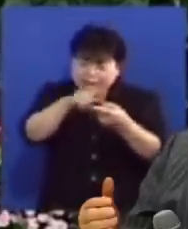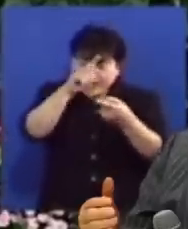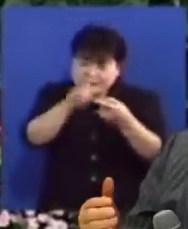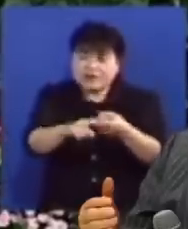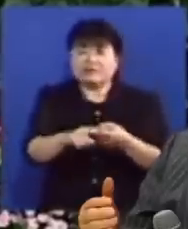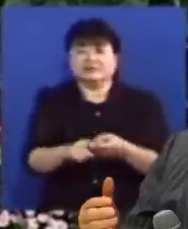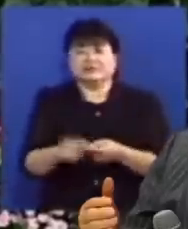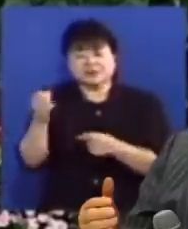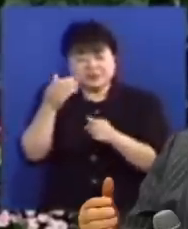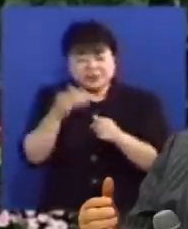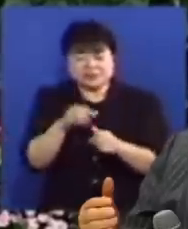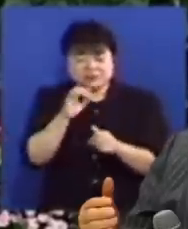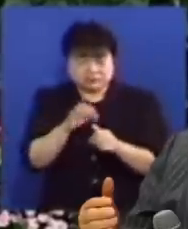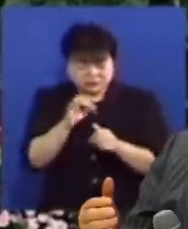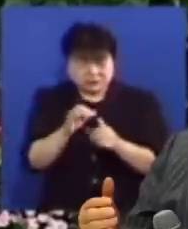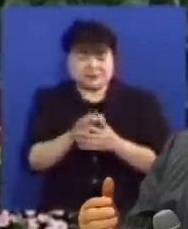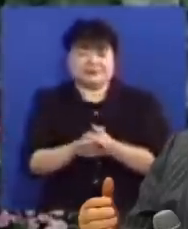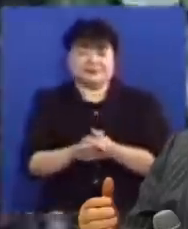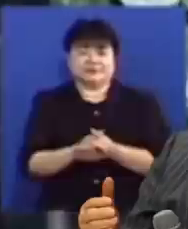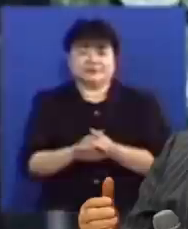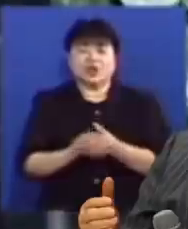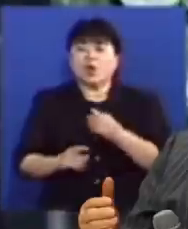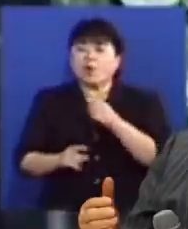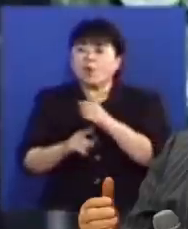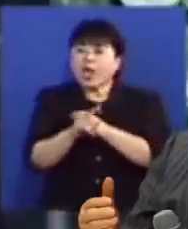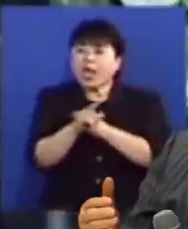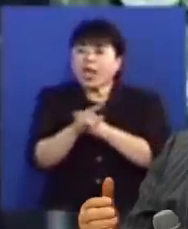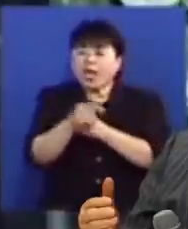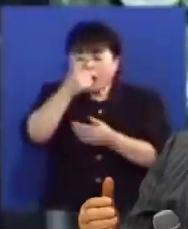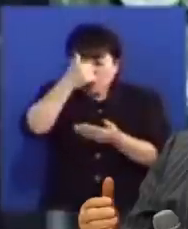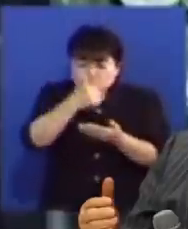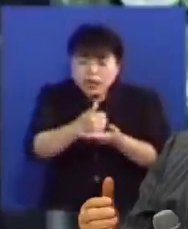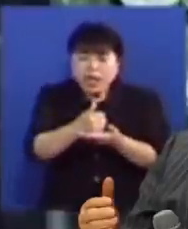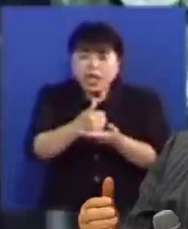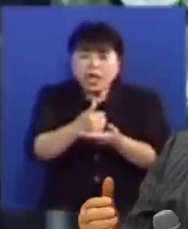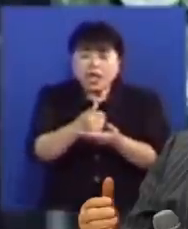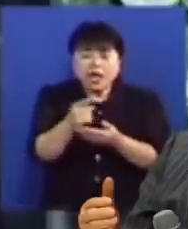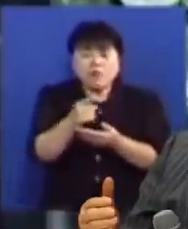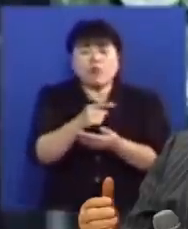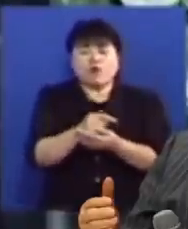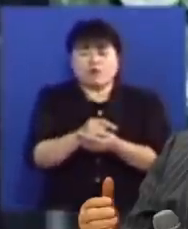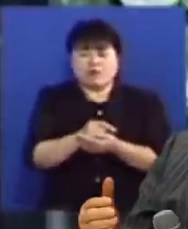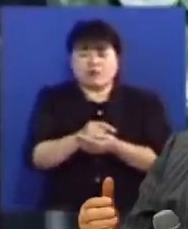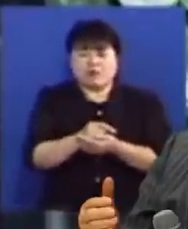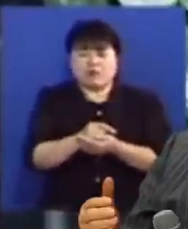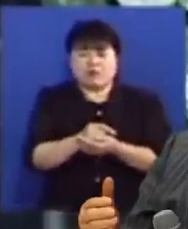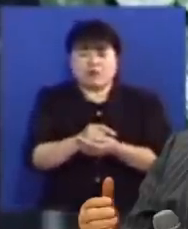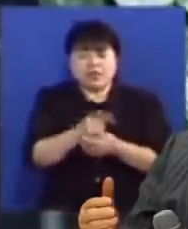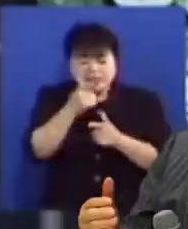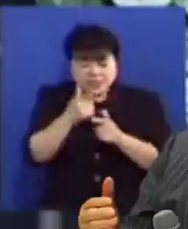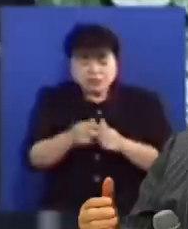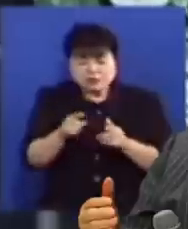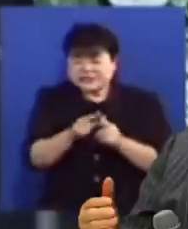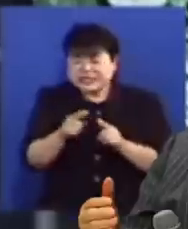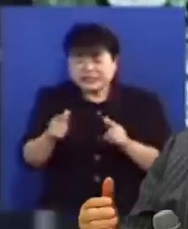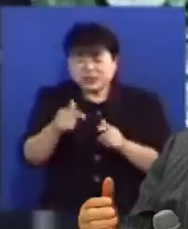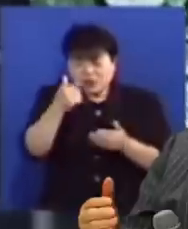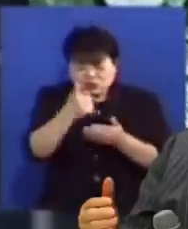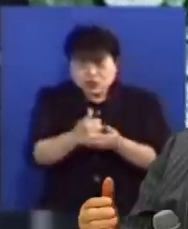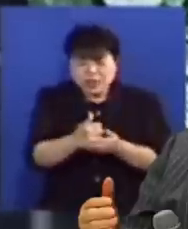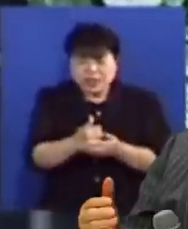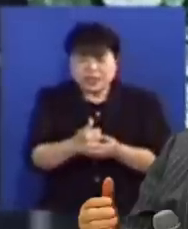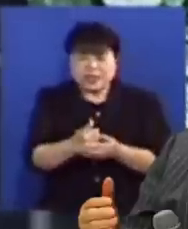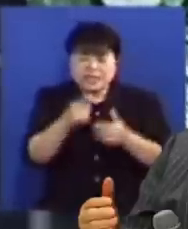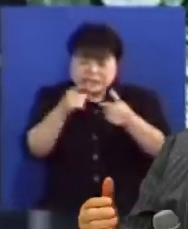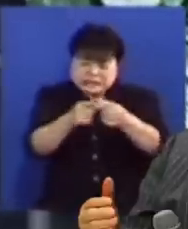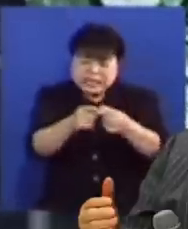성령께서 구질을 것이라고 하십니다 왜? 죄란 뭐가 가장 무서운 죄냐 예수 안 믿는 죄가 최고의